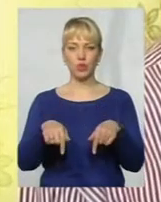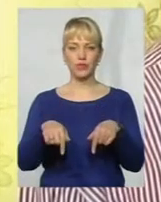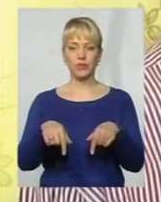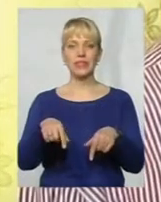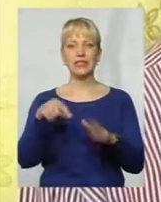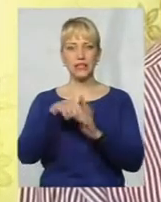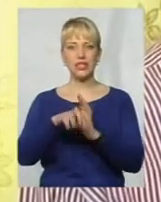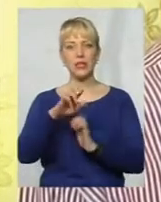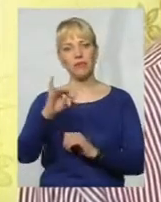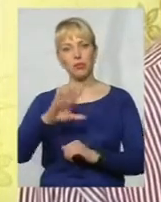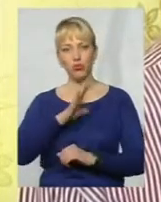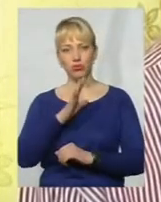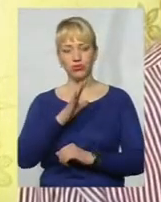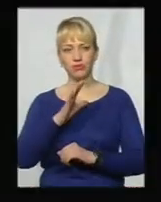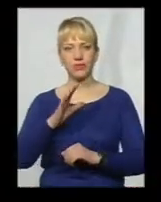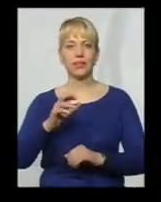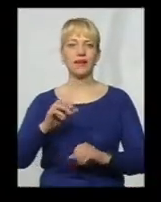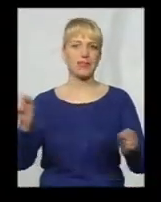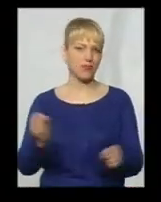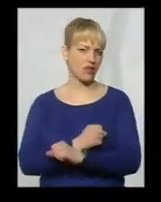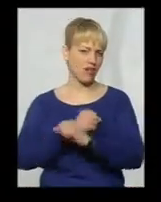був би ядерний зрив.